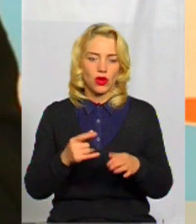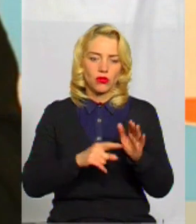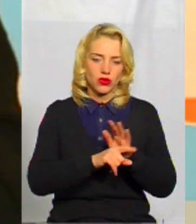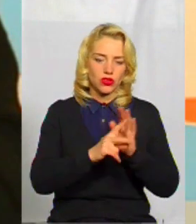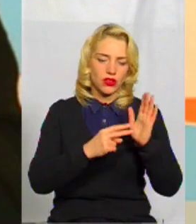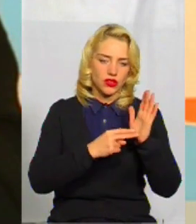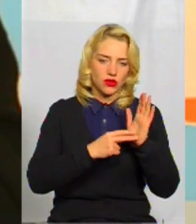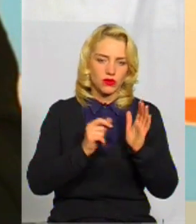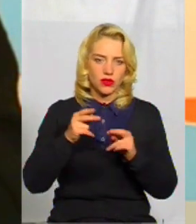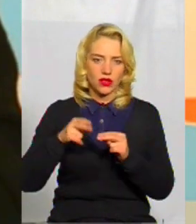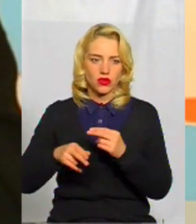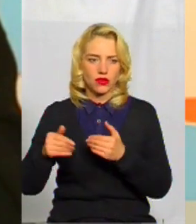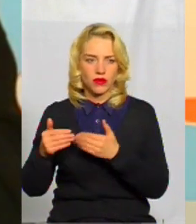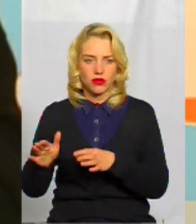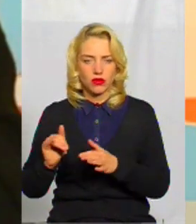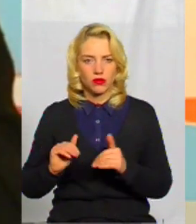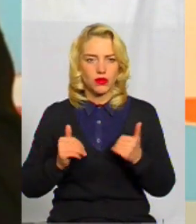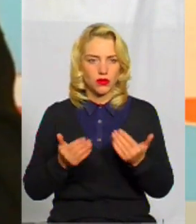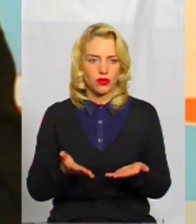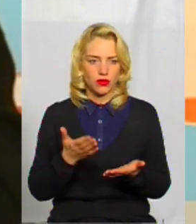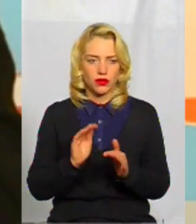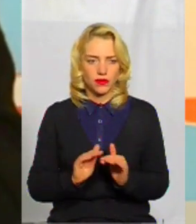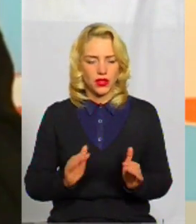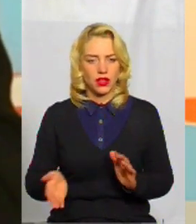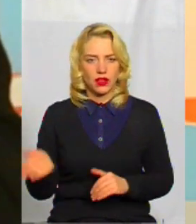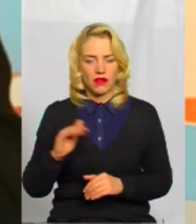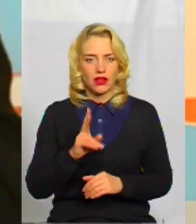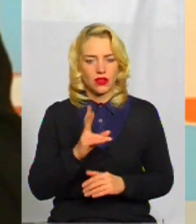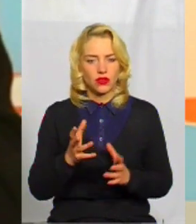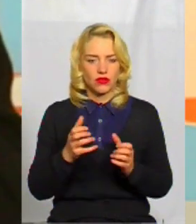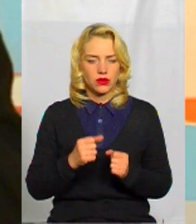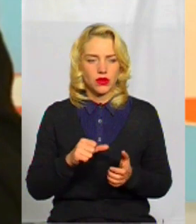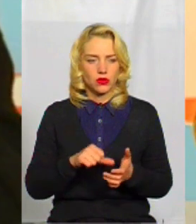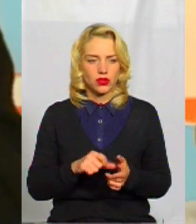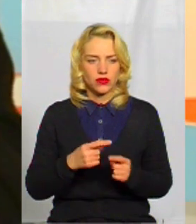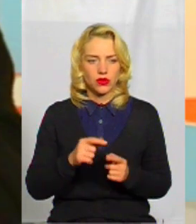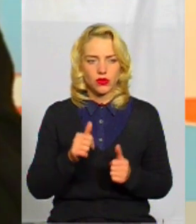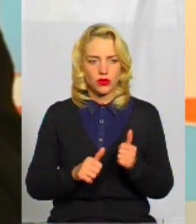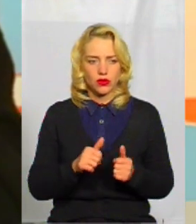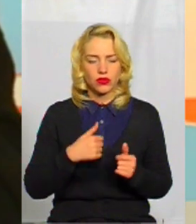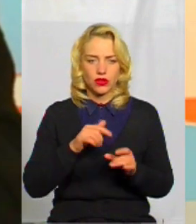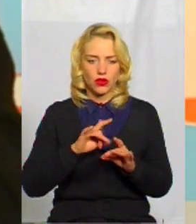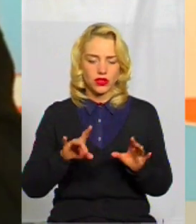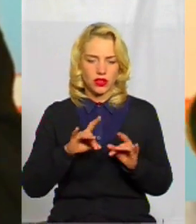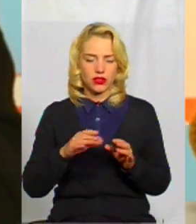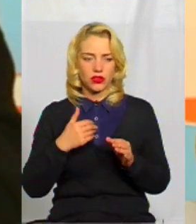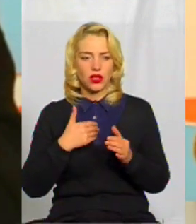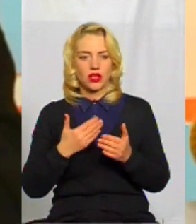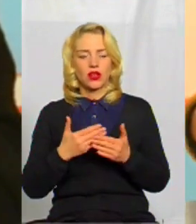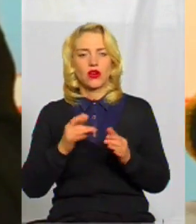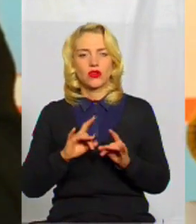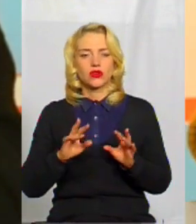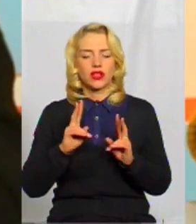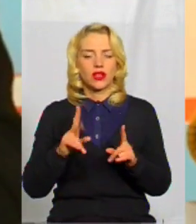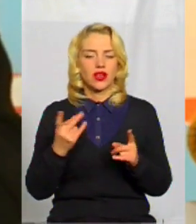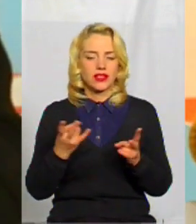закінчуючи випускним, ось. І пропоную, діти, давайте, хто візьме участь в такому-то конкурсі, і розказую. Хочу сказати, розповідаю,